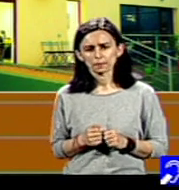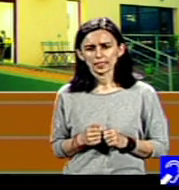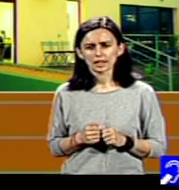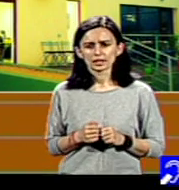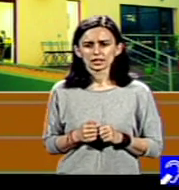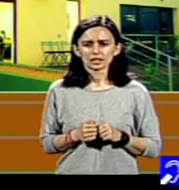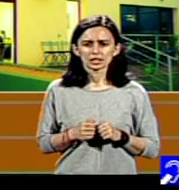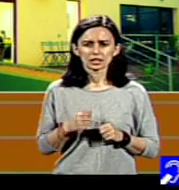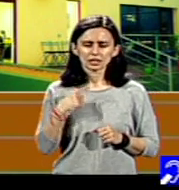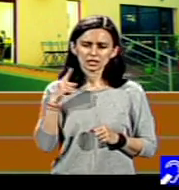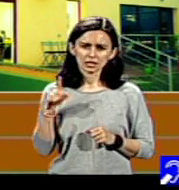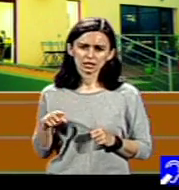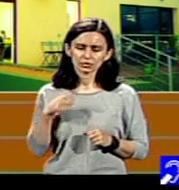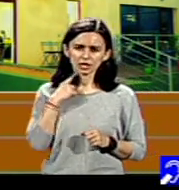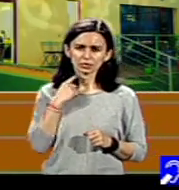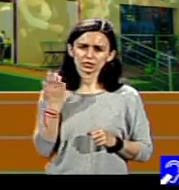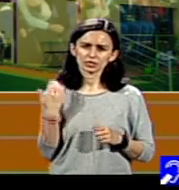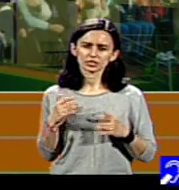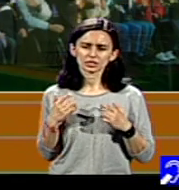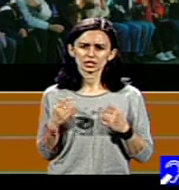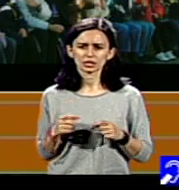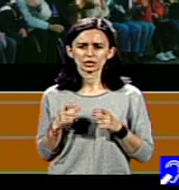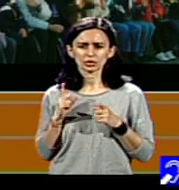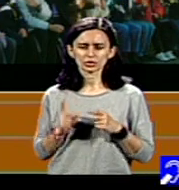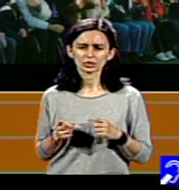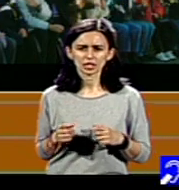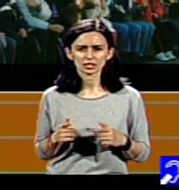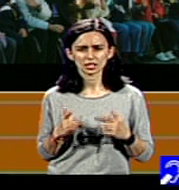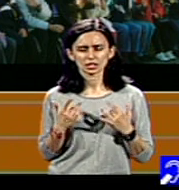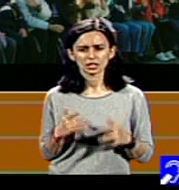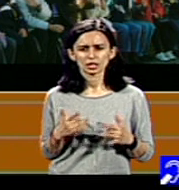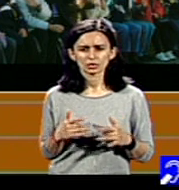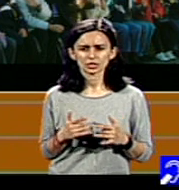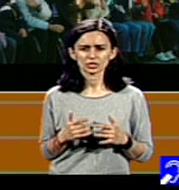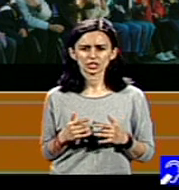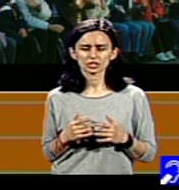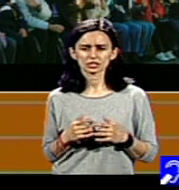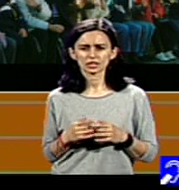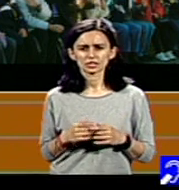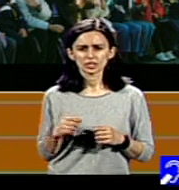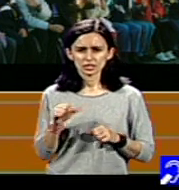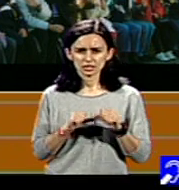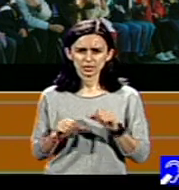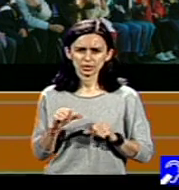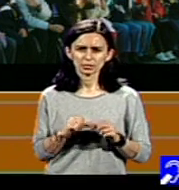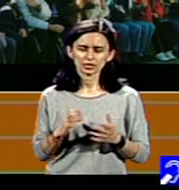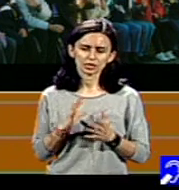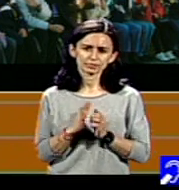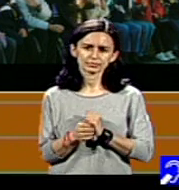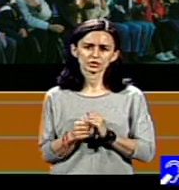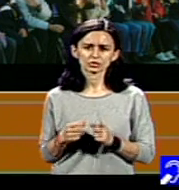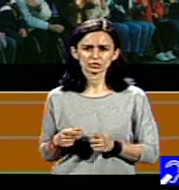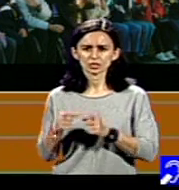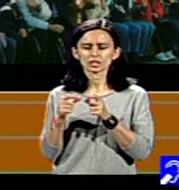august s-a dat ordonanța de urgență și deja din septembrie s-a aplicat și, practic, s-au desfințat unitățile protejate,